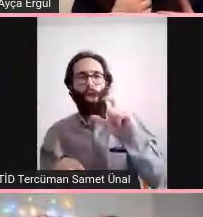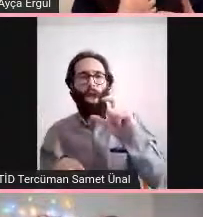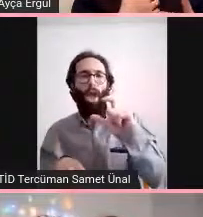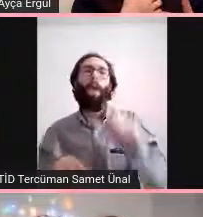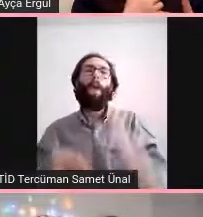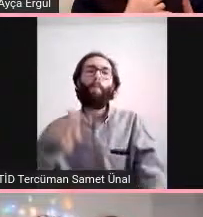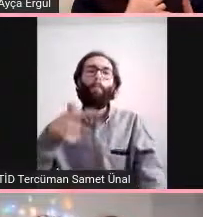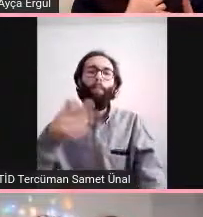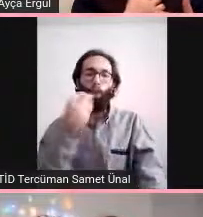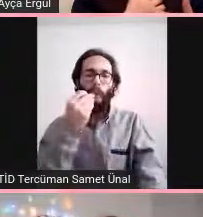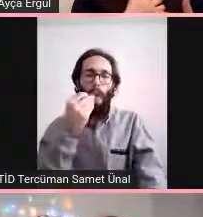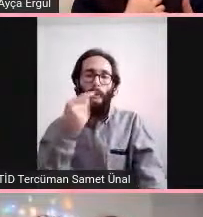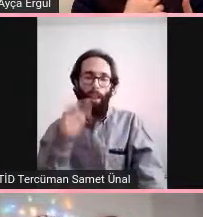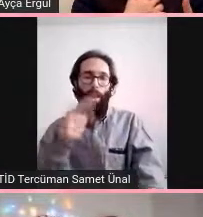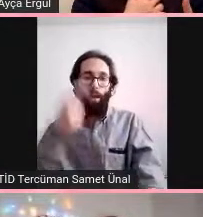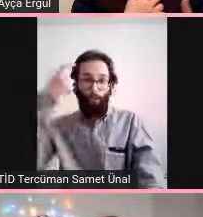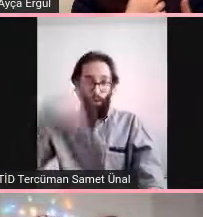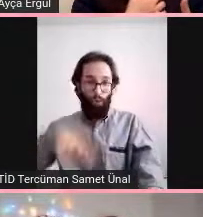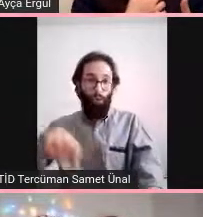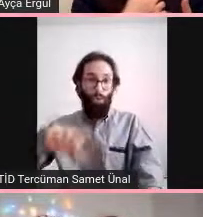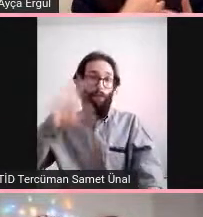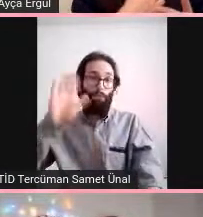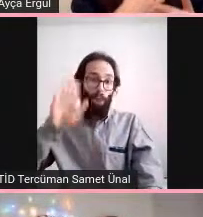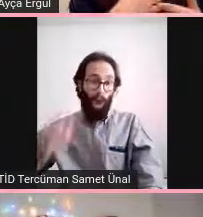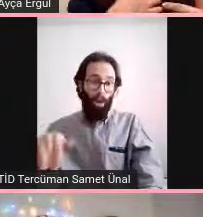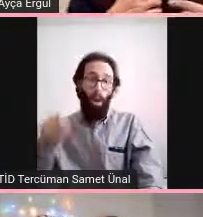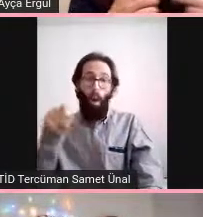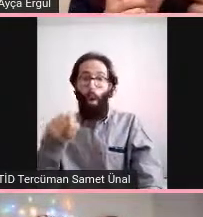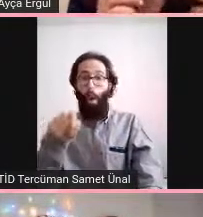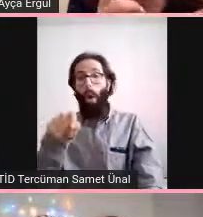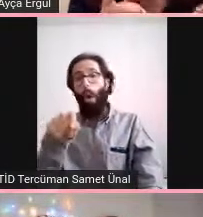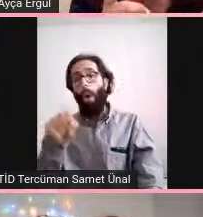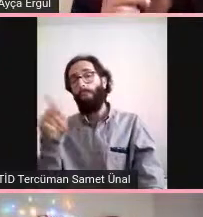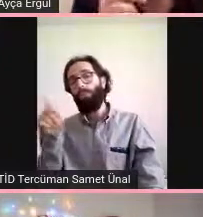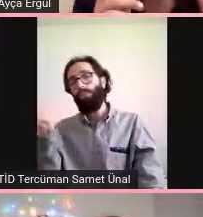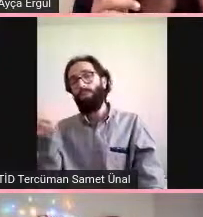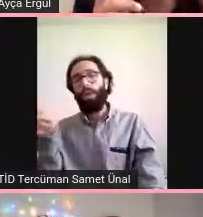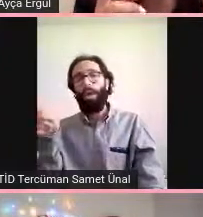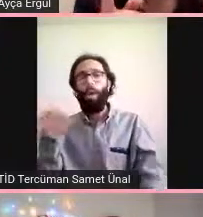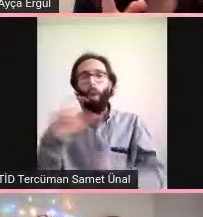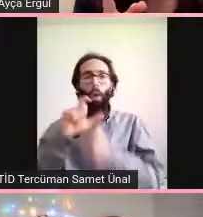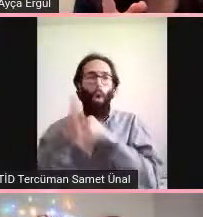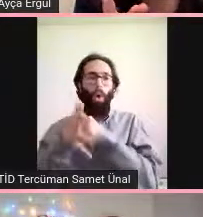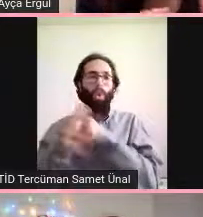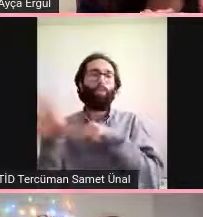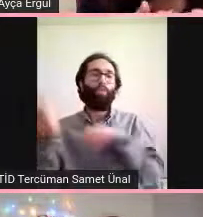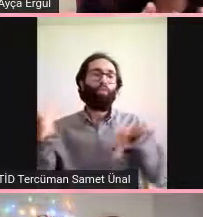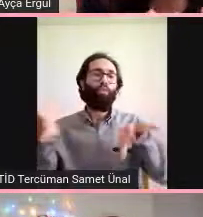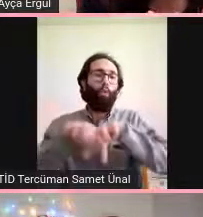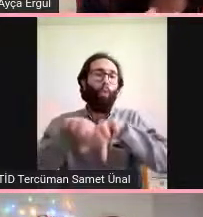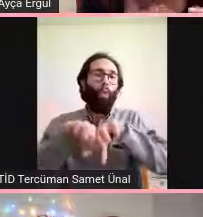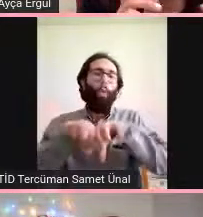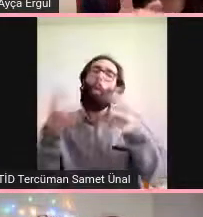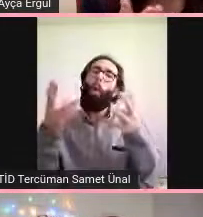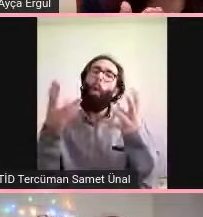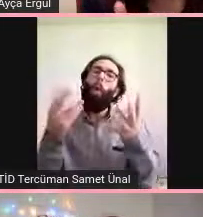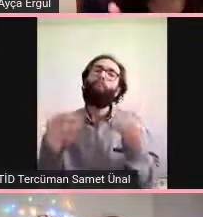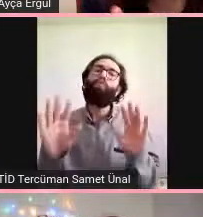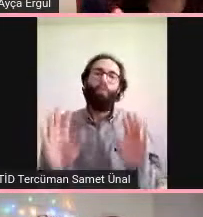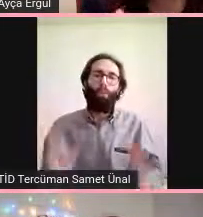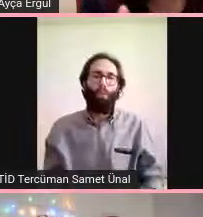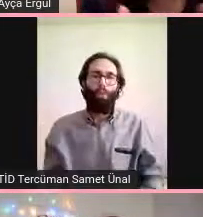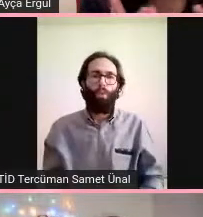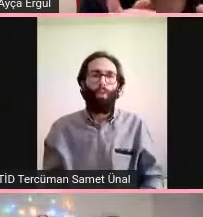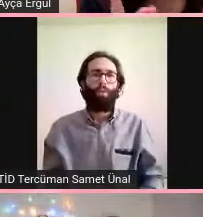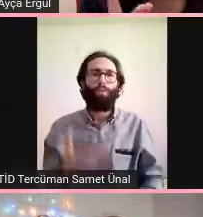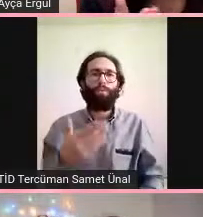sinipleri gösteriyor yani genetik varyasyonlar mesela hep denir ya Aşkenazi Cips diye bir topluluk var Aşkenazi